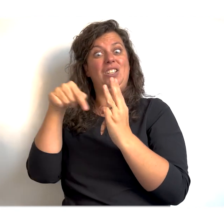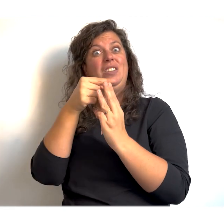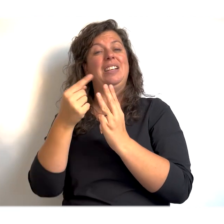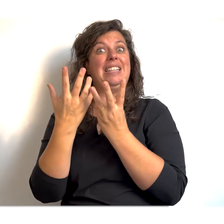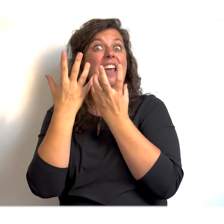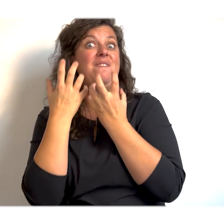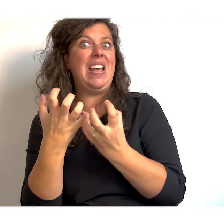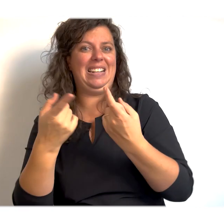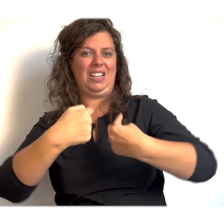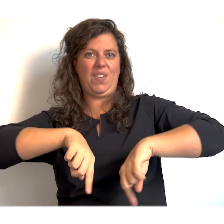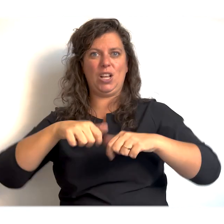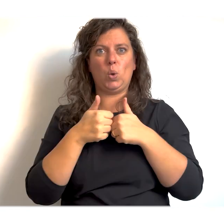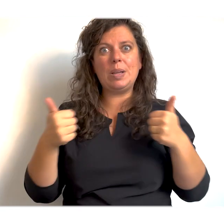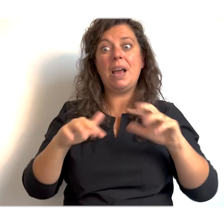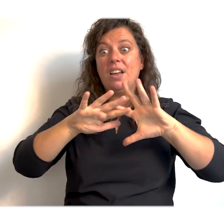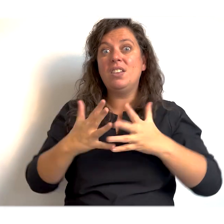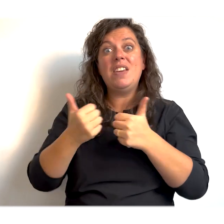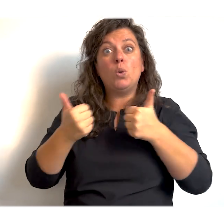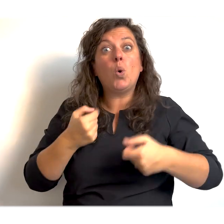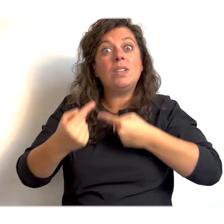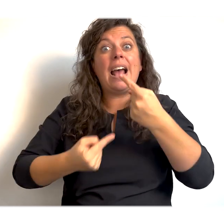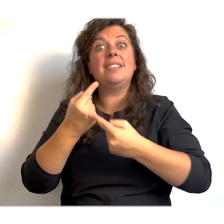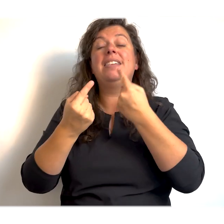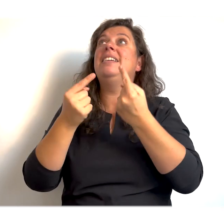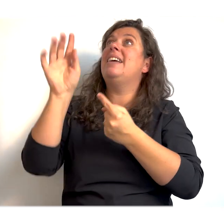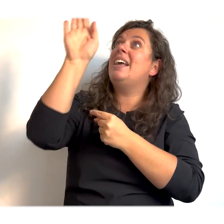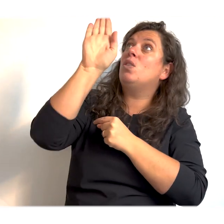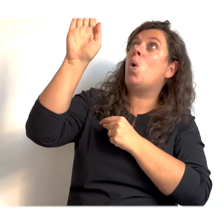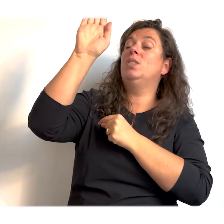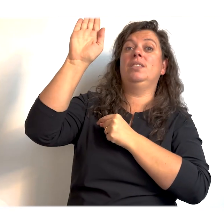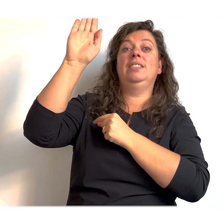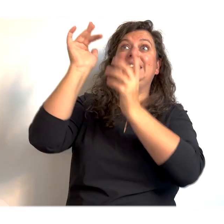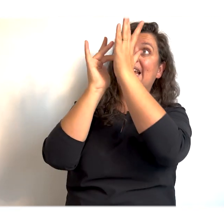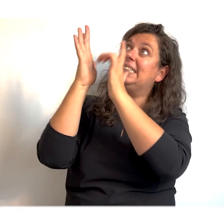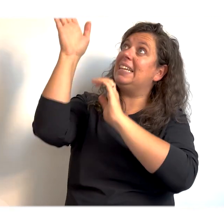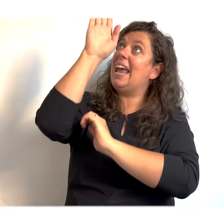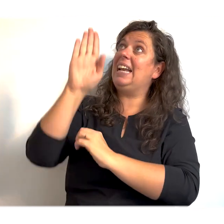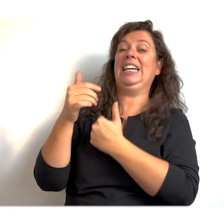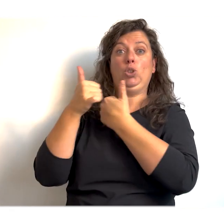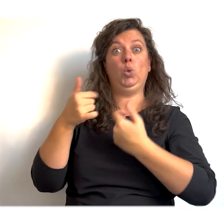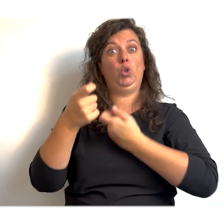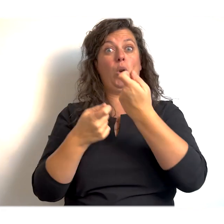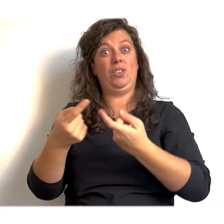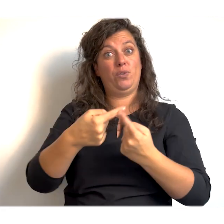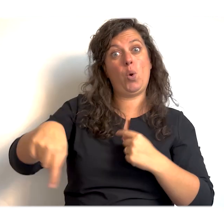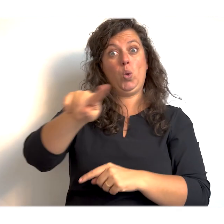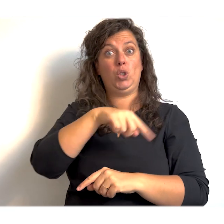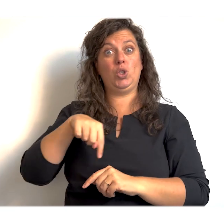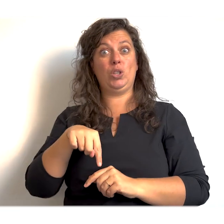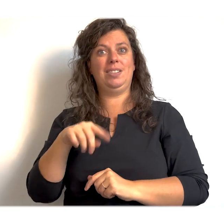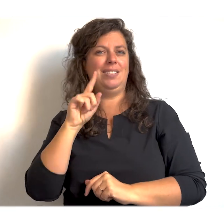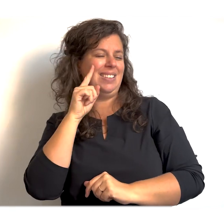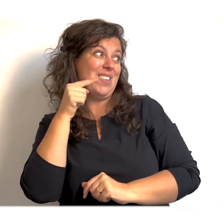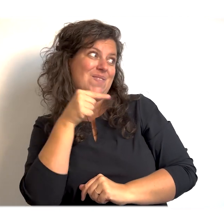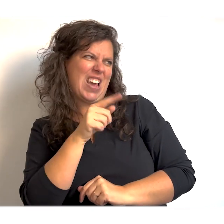hebben. En dat de wereld gewoon goed gaat. En dat ze voor ons willen zorgen. Wow. Weet je, Sophie, in onze wereld wat we nu nodig